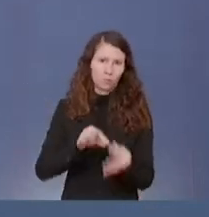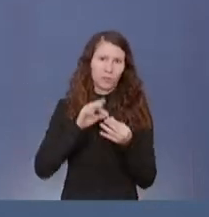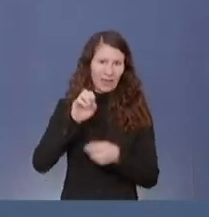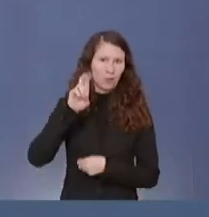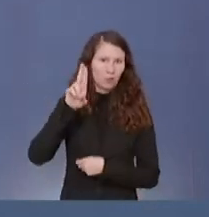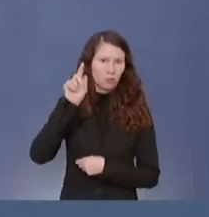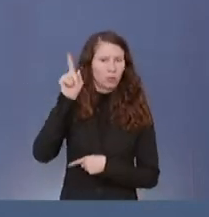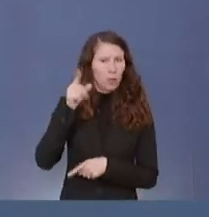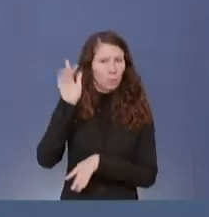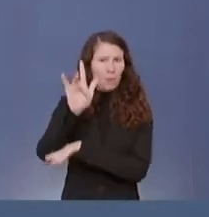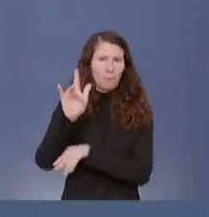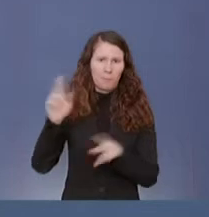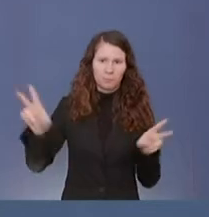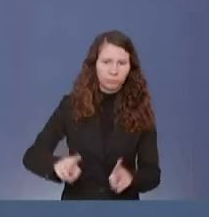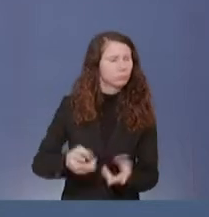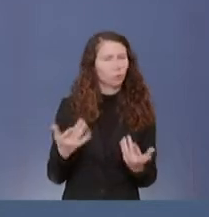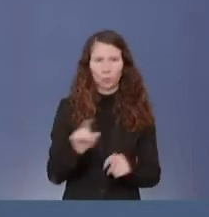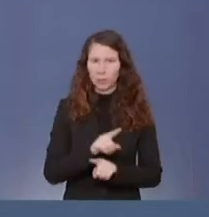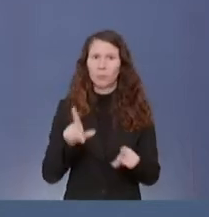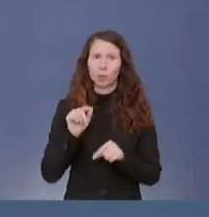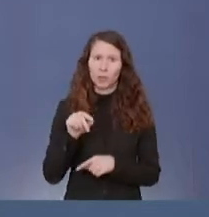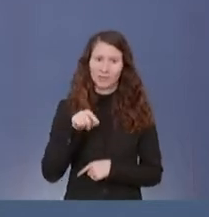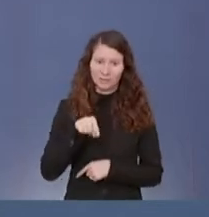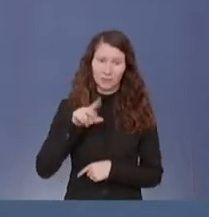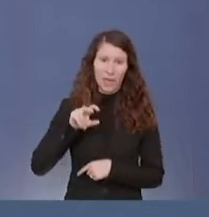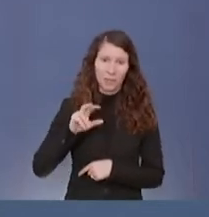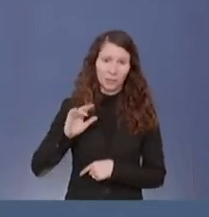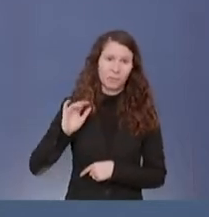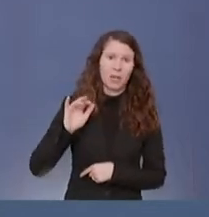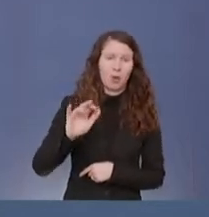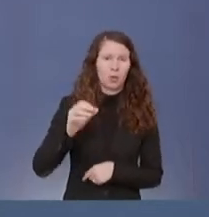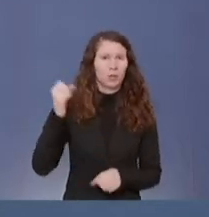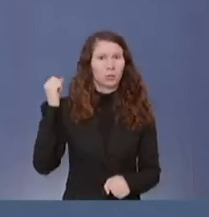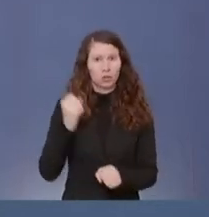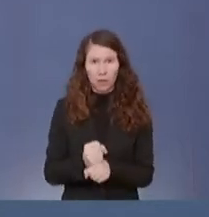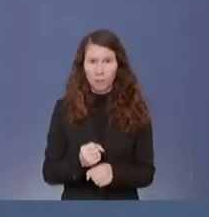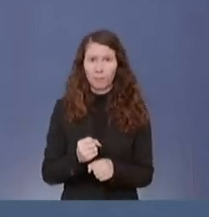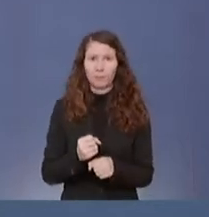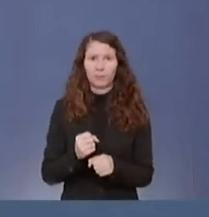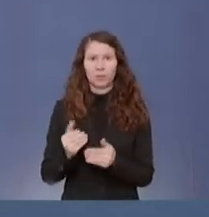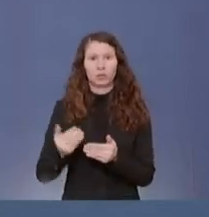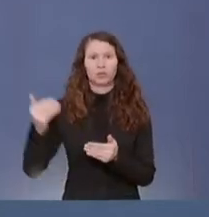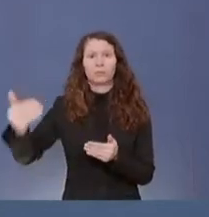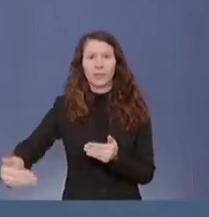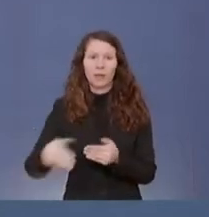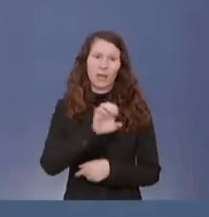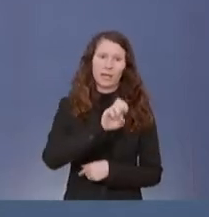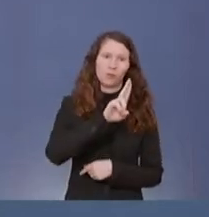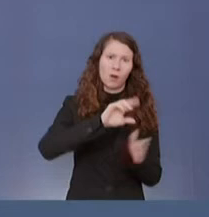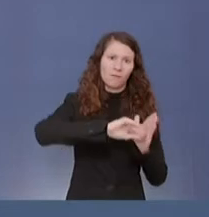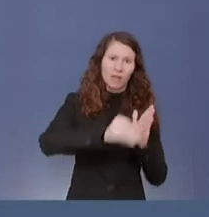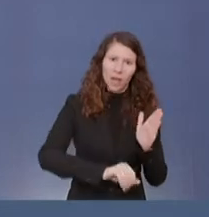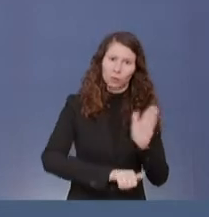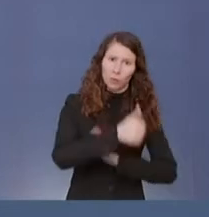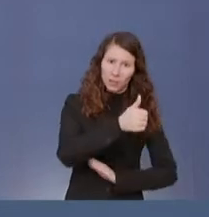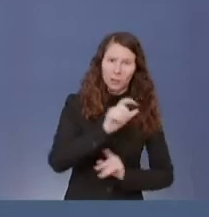sollen. Das heißt, diese 30 Millionen werden immer nach EU-Verträgen gekommen. Klar, deswegen sage ich ja, die EU-Verträge blockieren